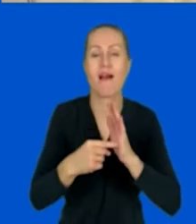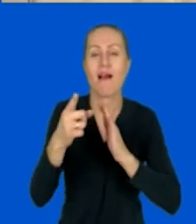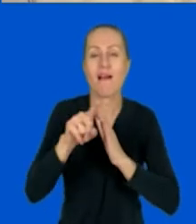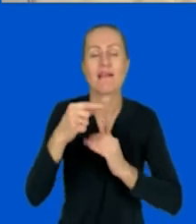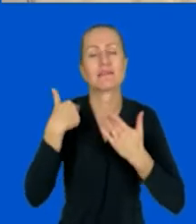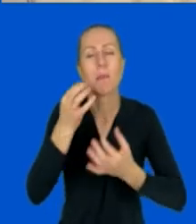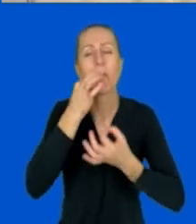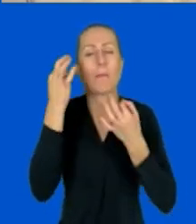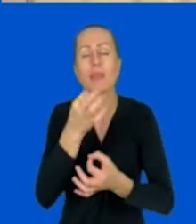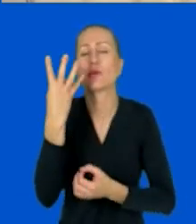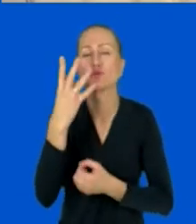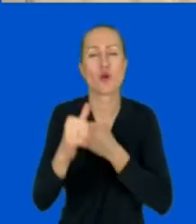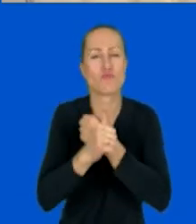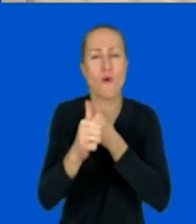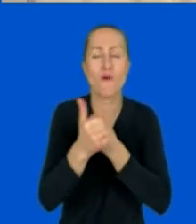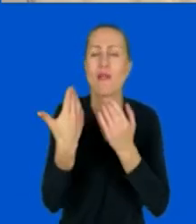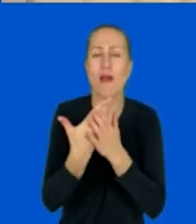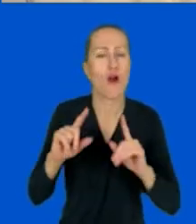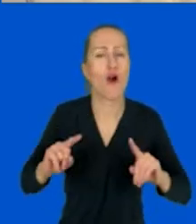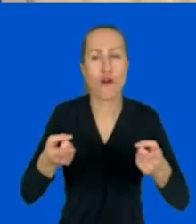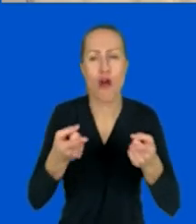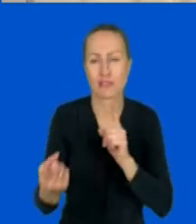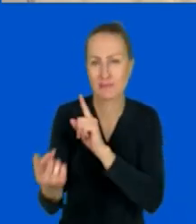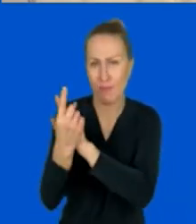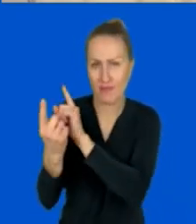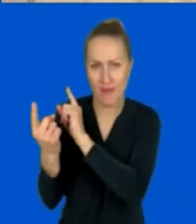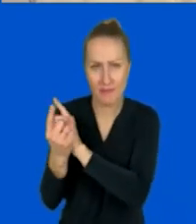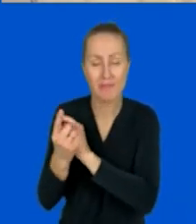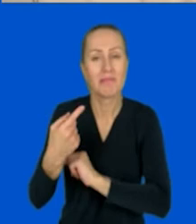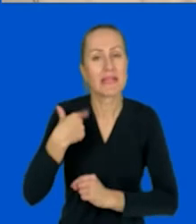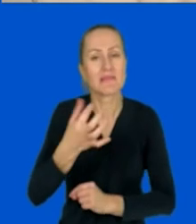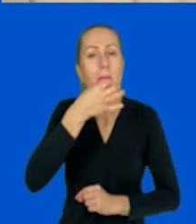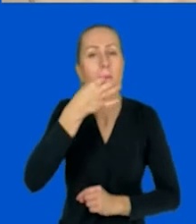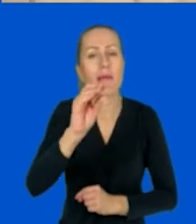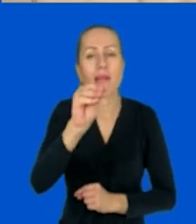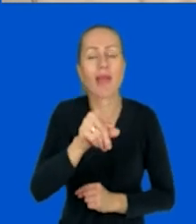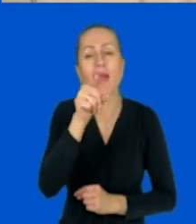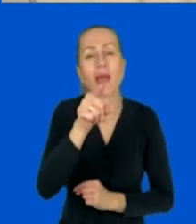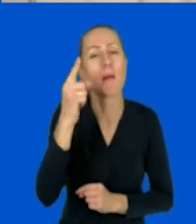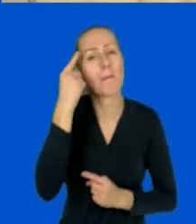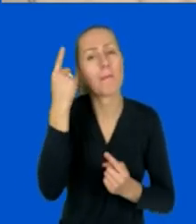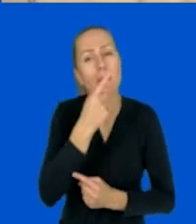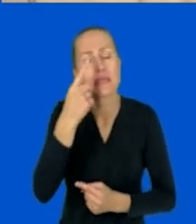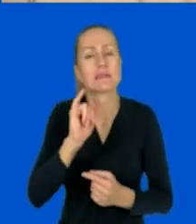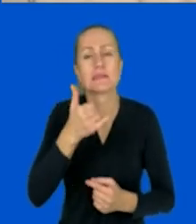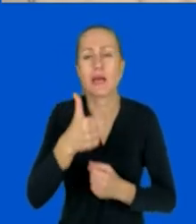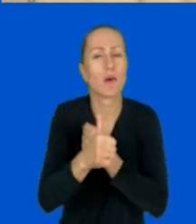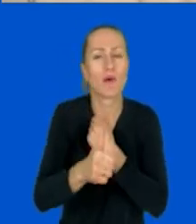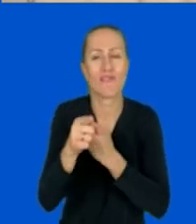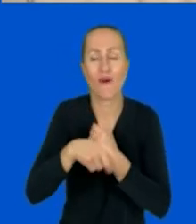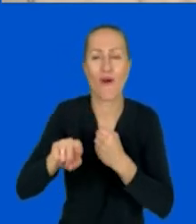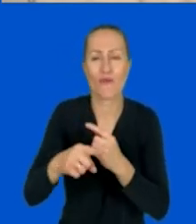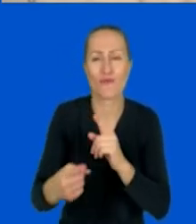cztery powody organizowania spotkań. To znaczy, chciałam Was zapytać, jakie Waszym zdaniem są powody organizowania